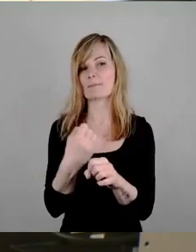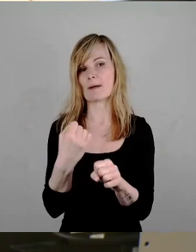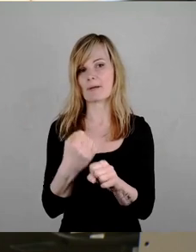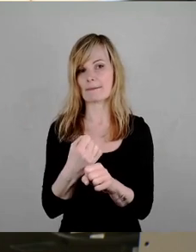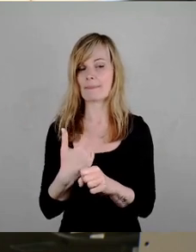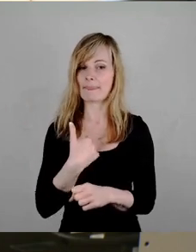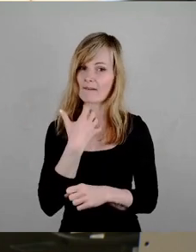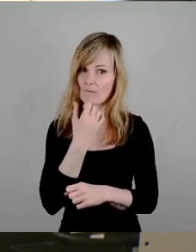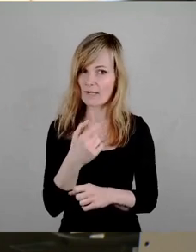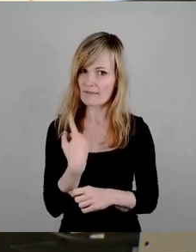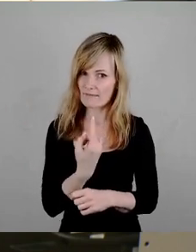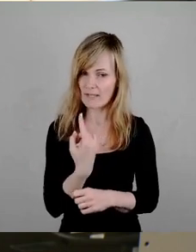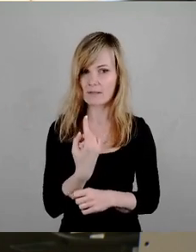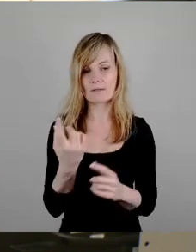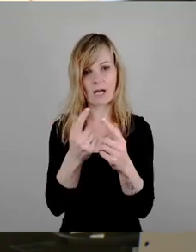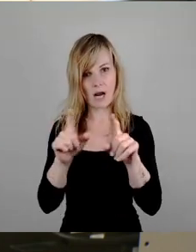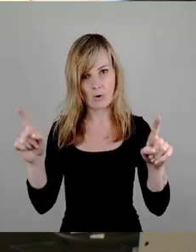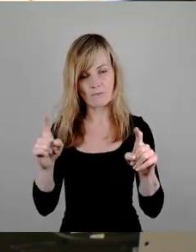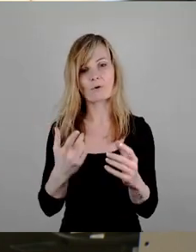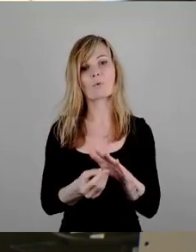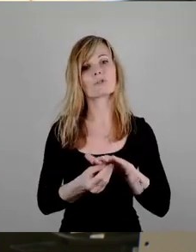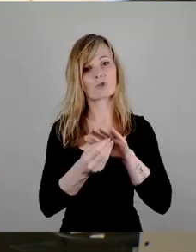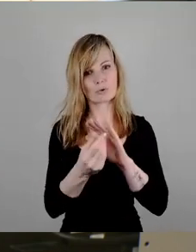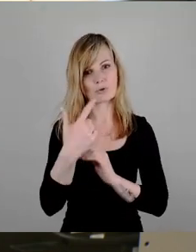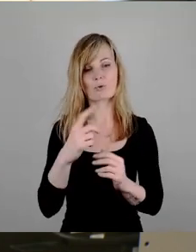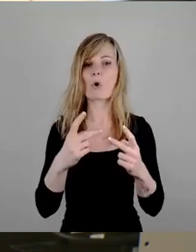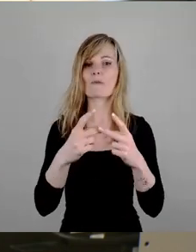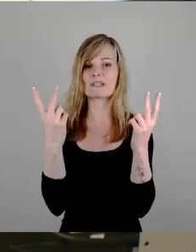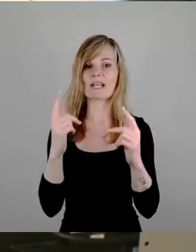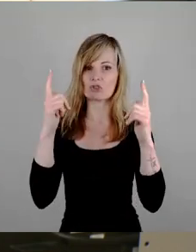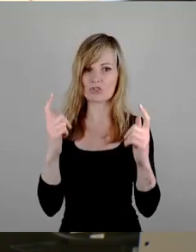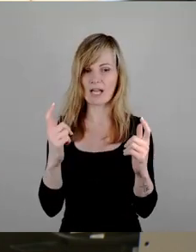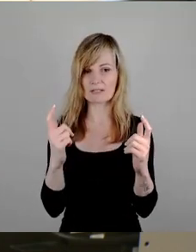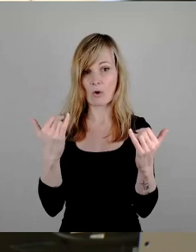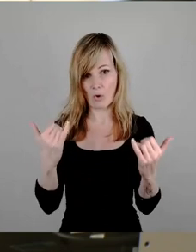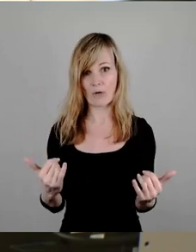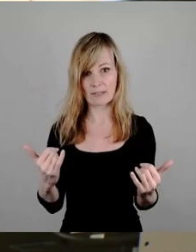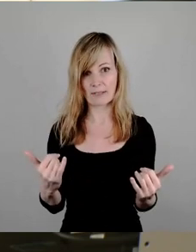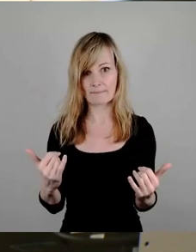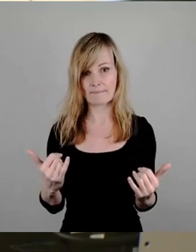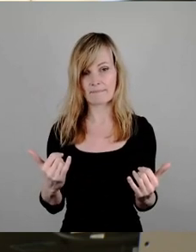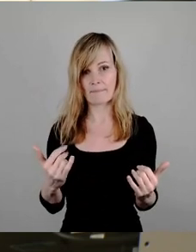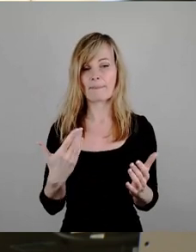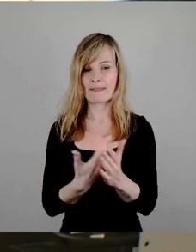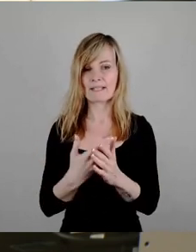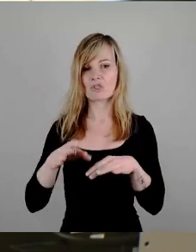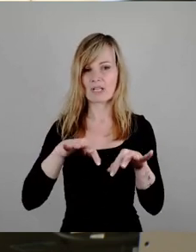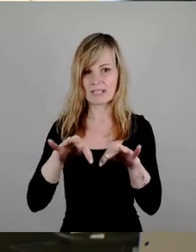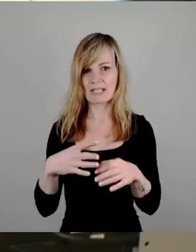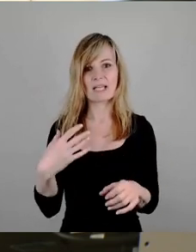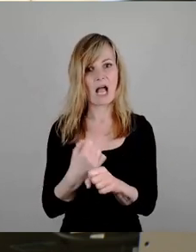Dafür bitten wir um die Unterstützung und den offiziellen Startschuss heute Lasst uns diese Strategie erarbeiten